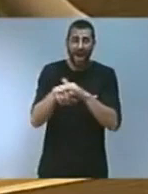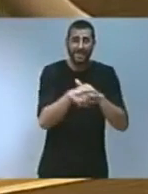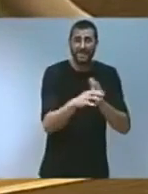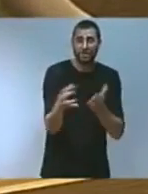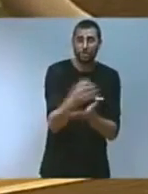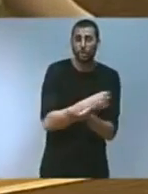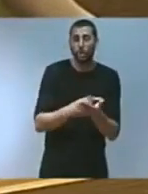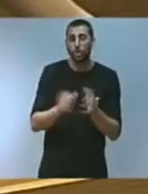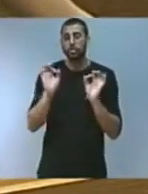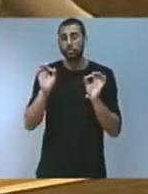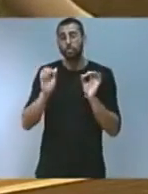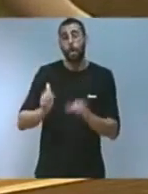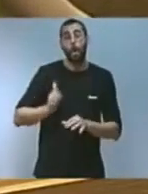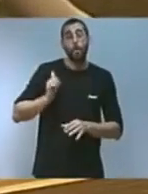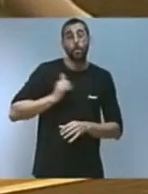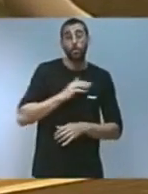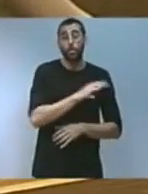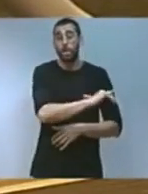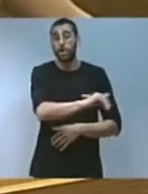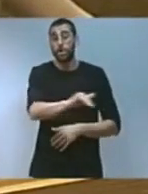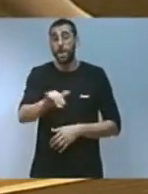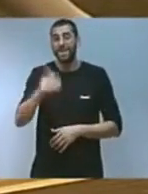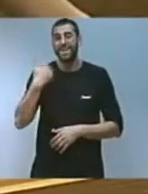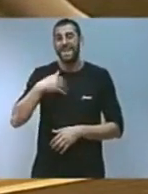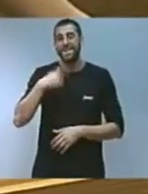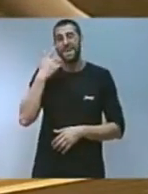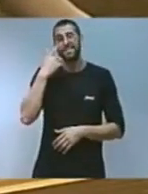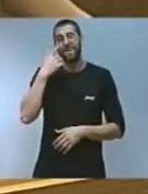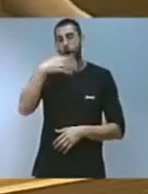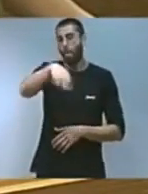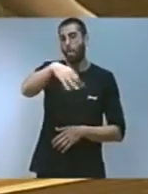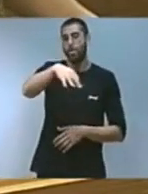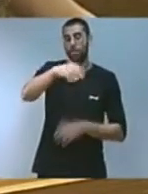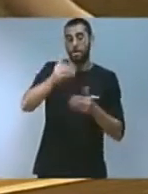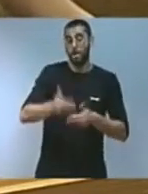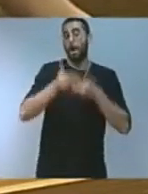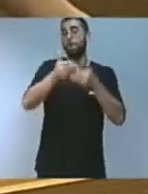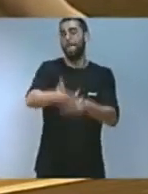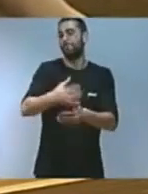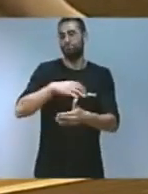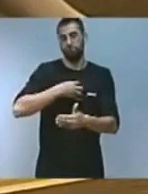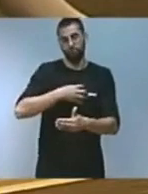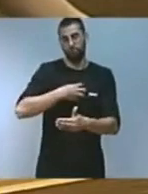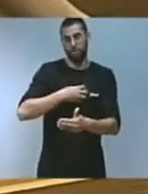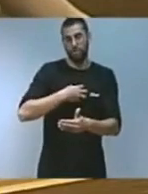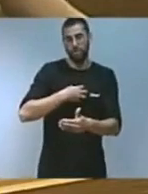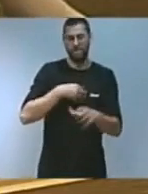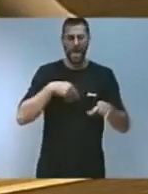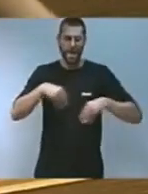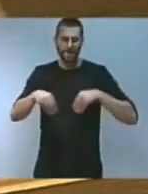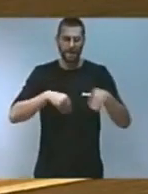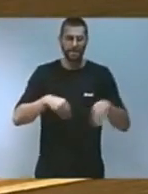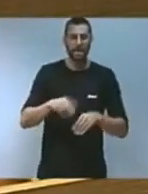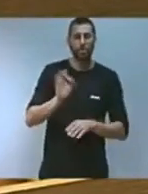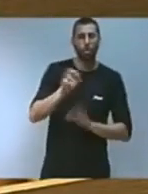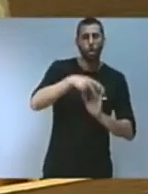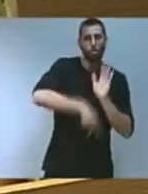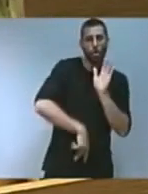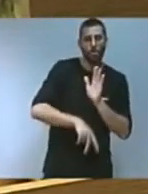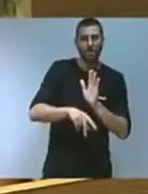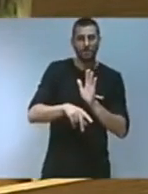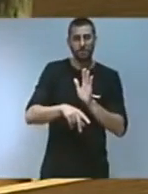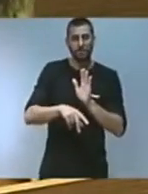'oportunitats que ja s'endevina únic i inajornable, no sols dirigint estratègies i normatives generades amb